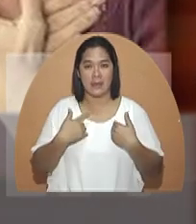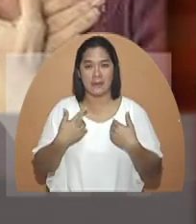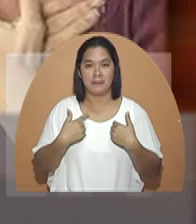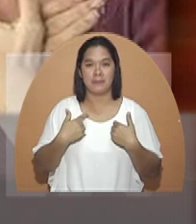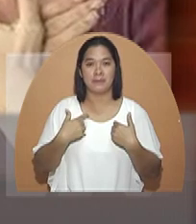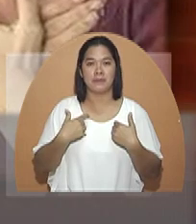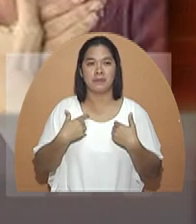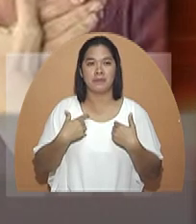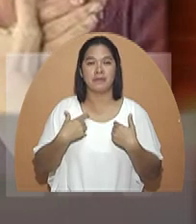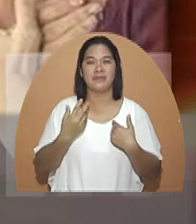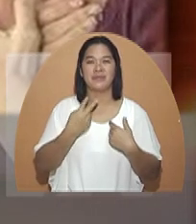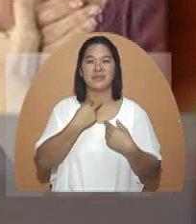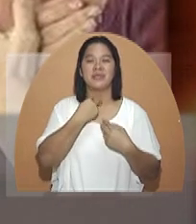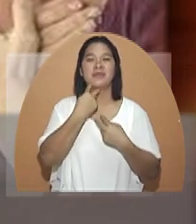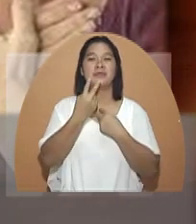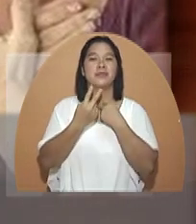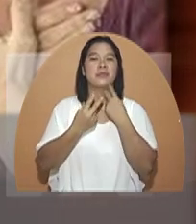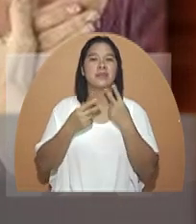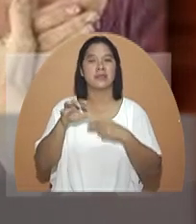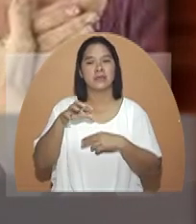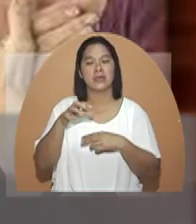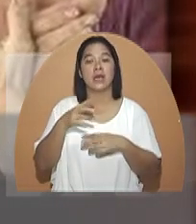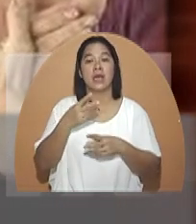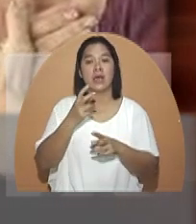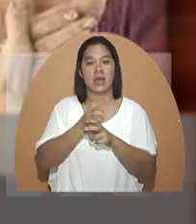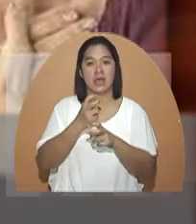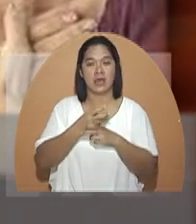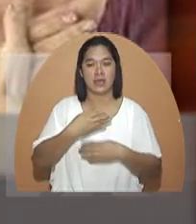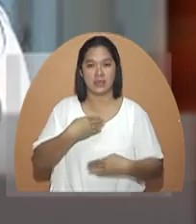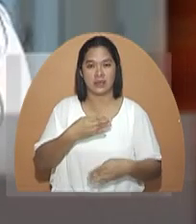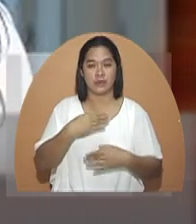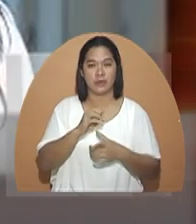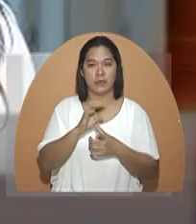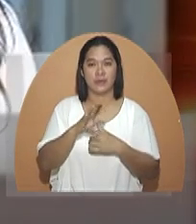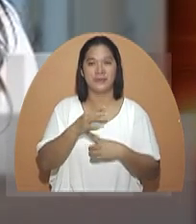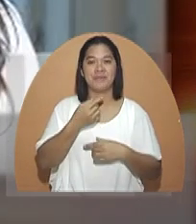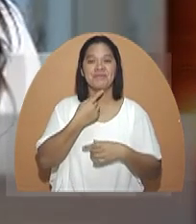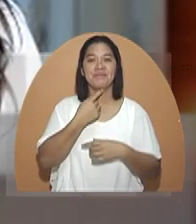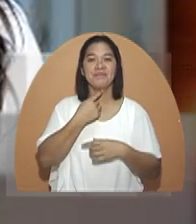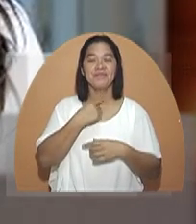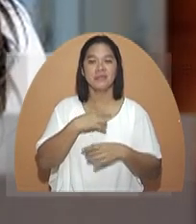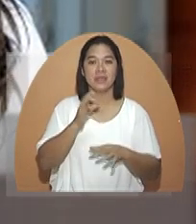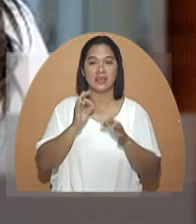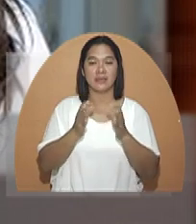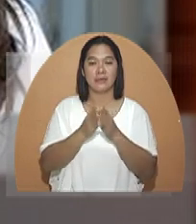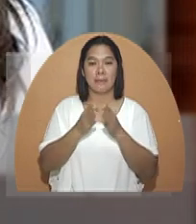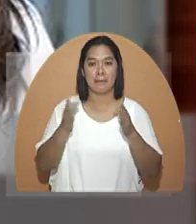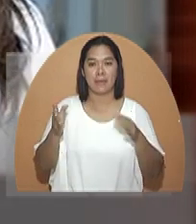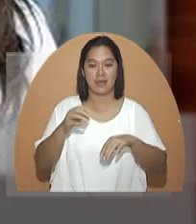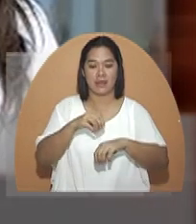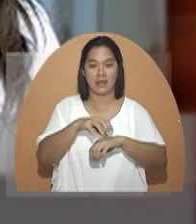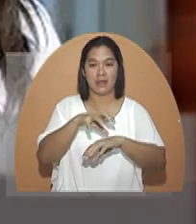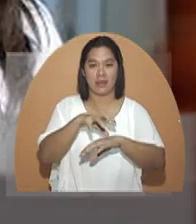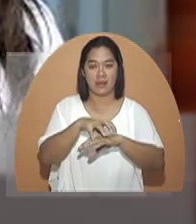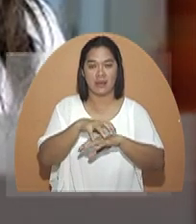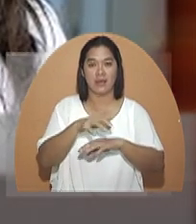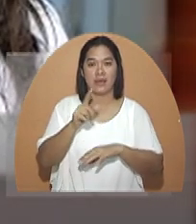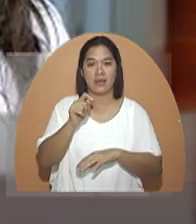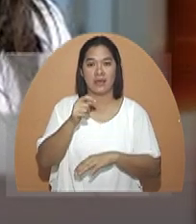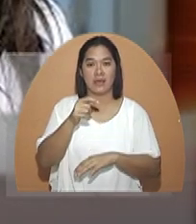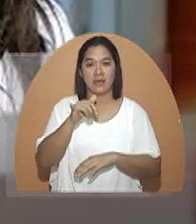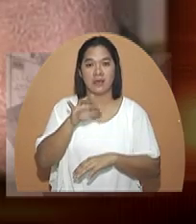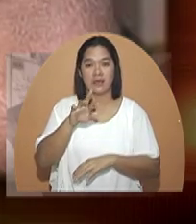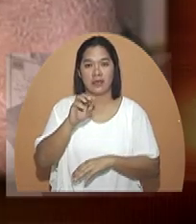iba naman na nagiging paosang boses o nahihirapang huminga o kaya lumunok kapag malaki na ang bukol sa thyroid.